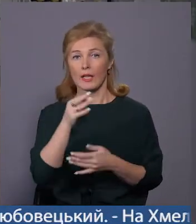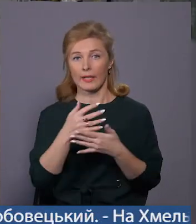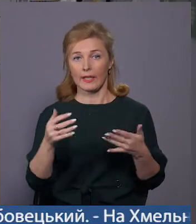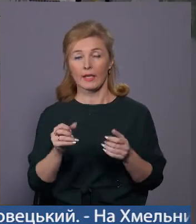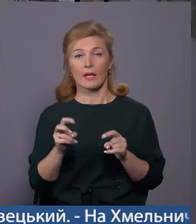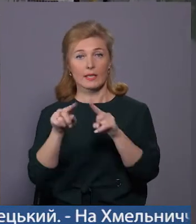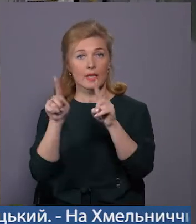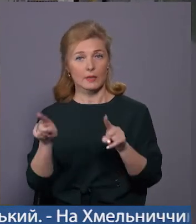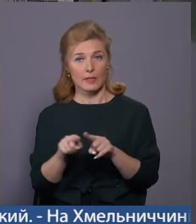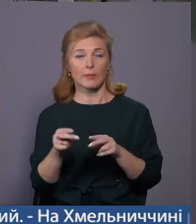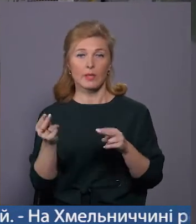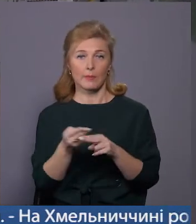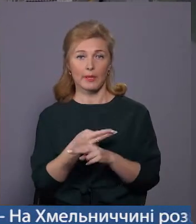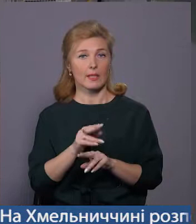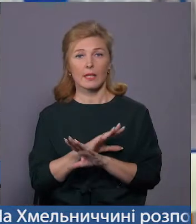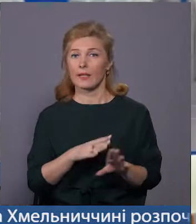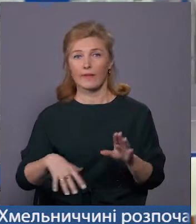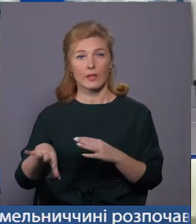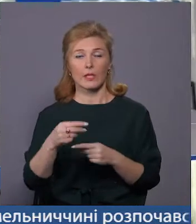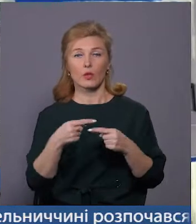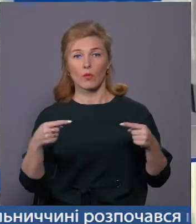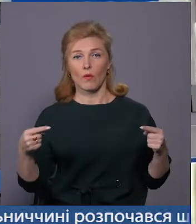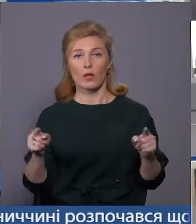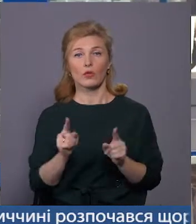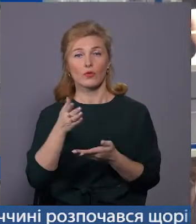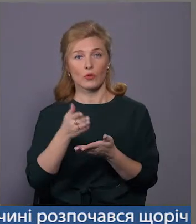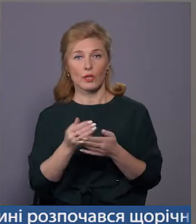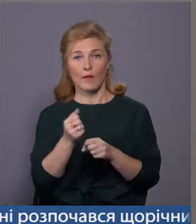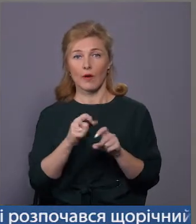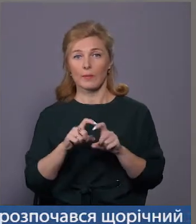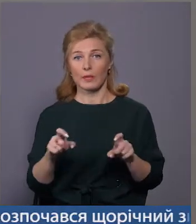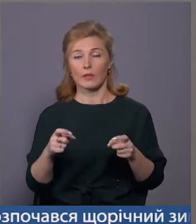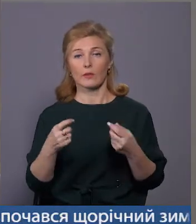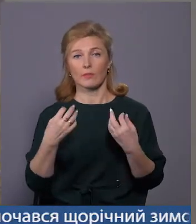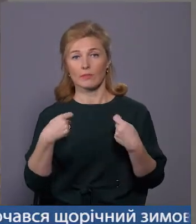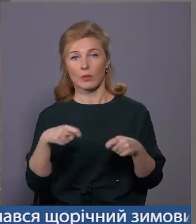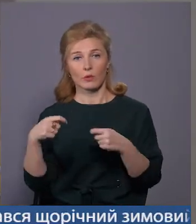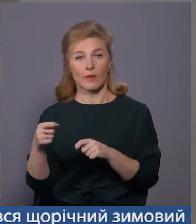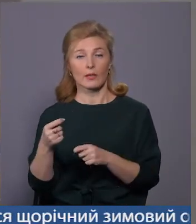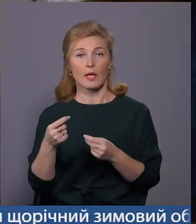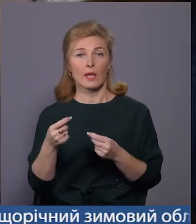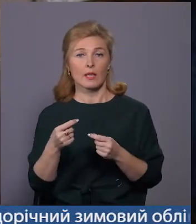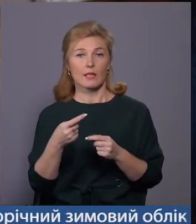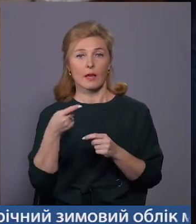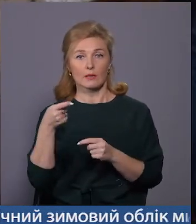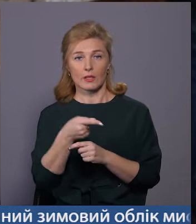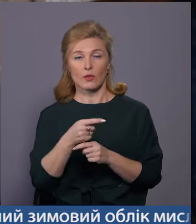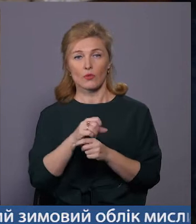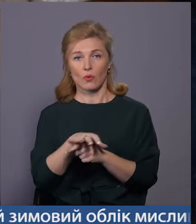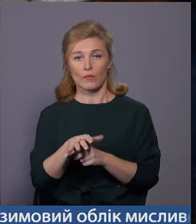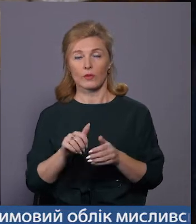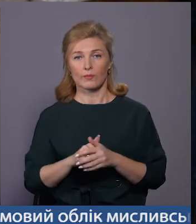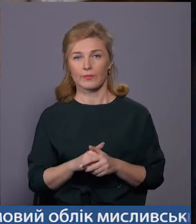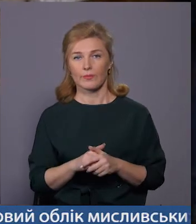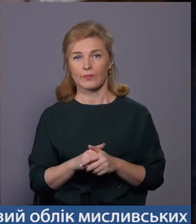так і без нього. Втім, не всі товари, що знаходяться в аптеках, відпускатимуть за рахунок ковідної тисячі. Вироби медичного призначення,